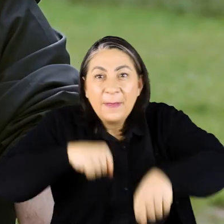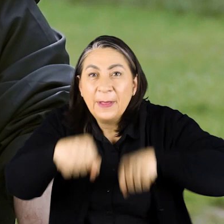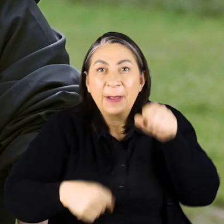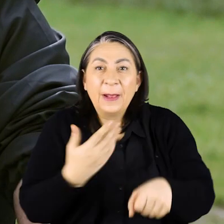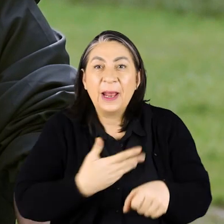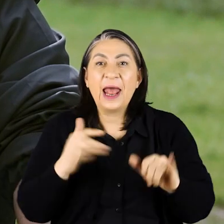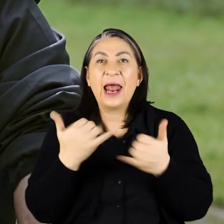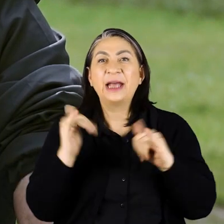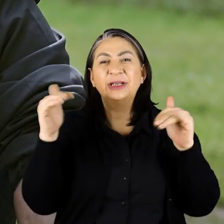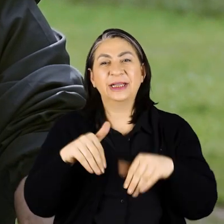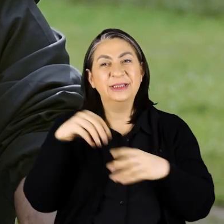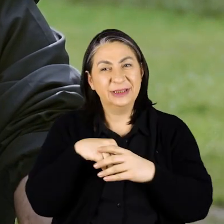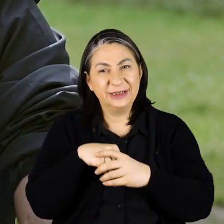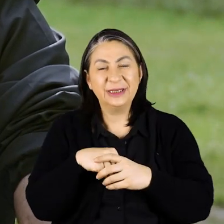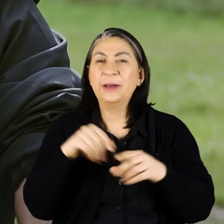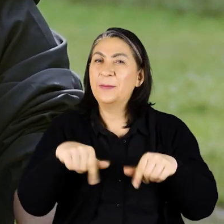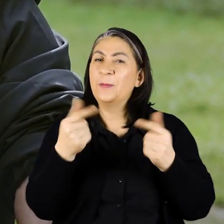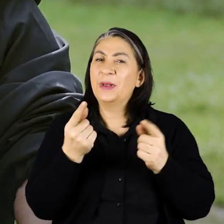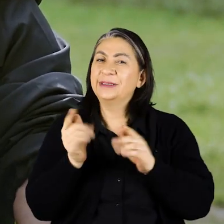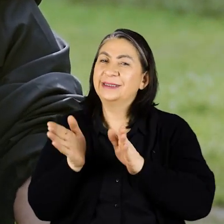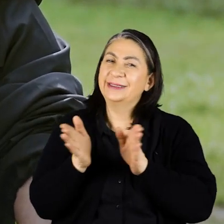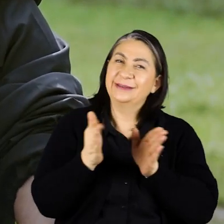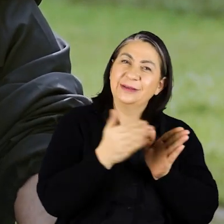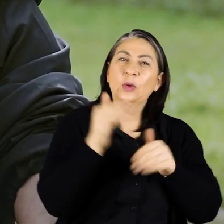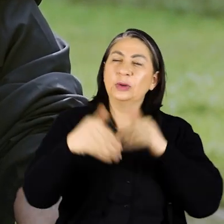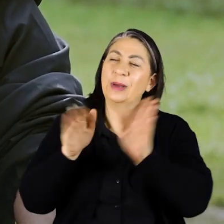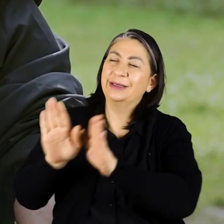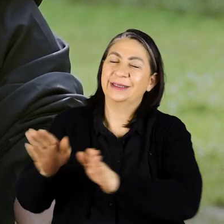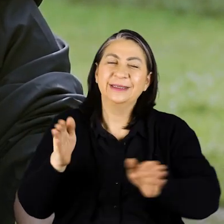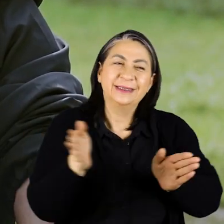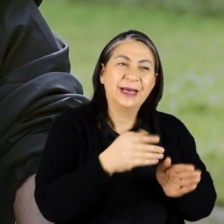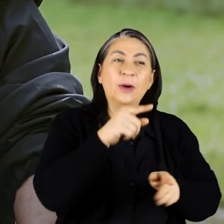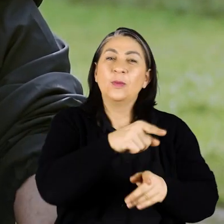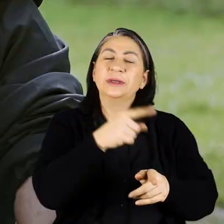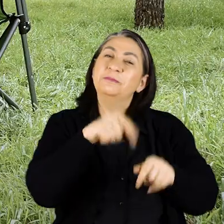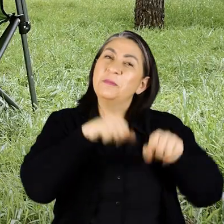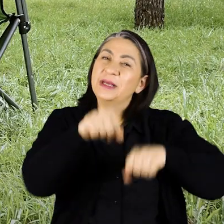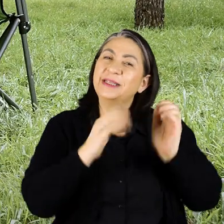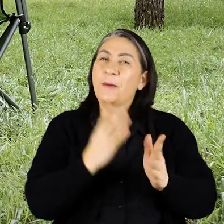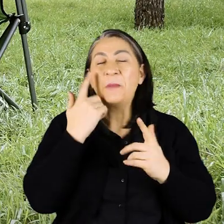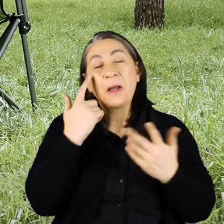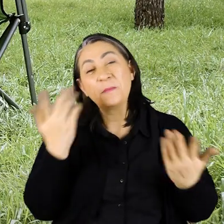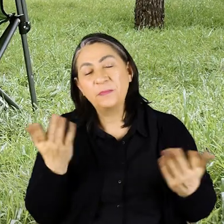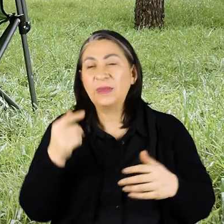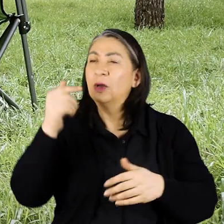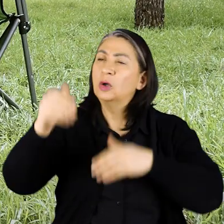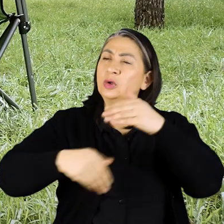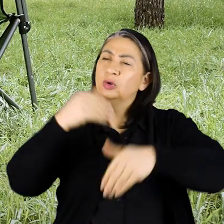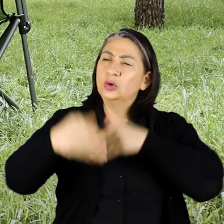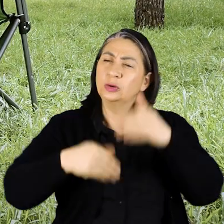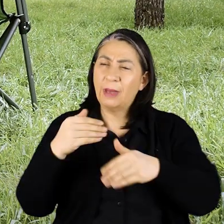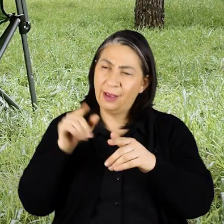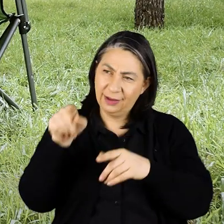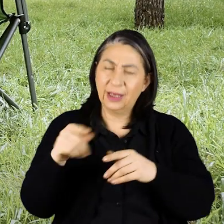Eğlenceli geldiği için bana Şimdi biraz o tarafa kaymaya başladık Bakalım biraz da burada devam edeceğiz inşallah Süper Şimdi yüzmeye geri dönecek